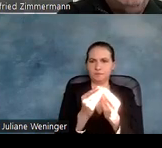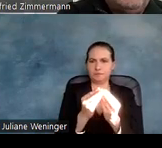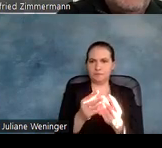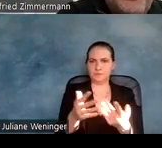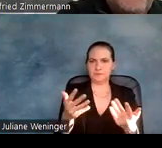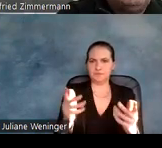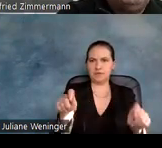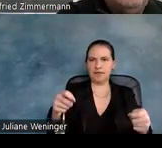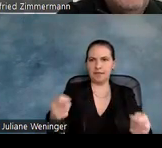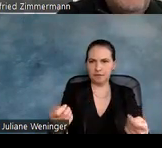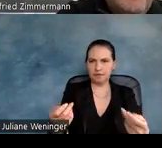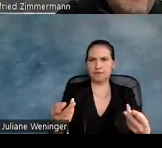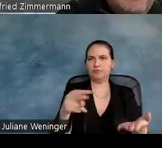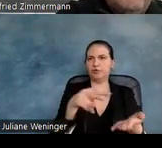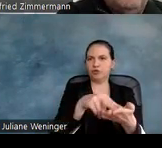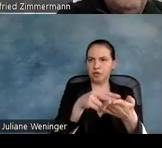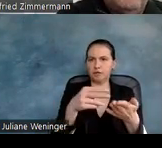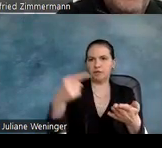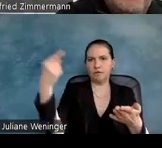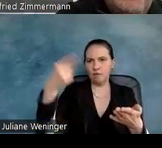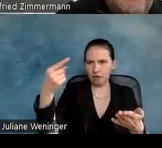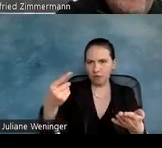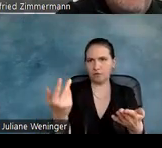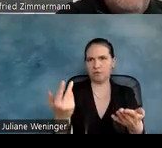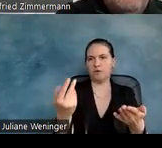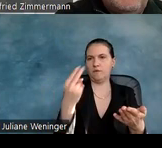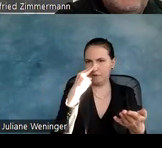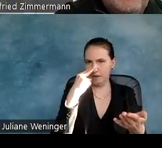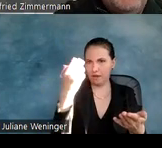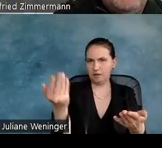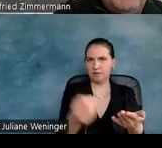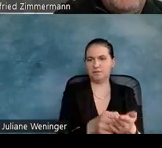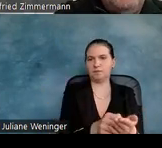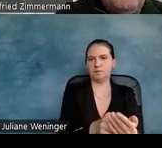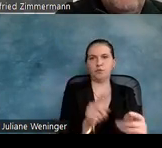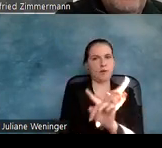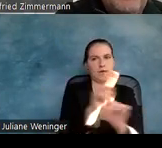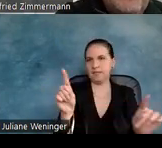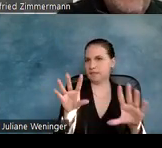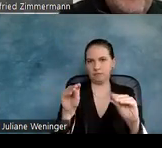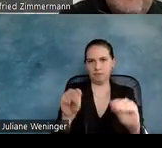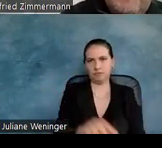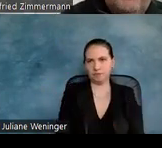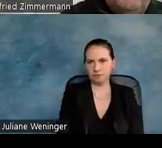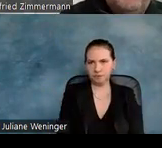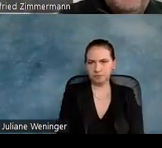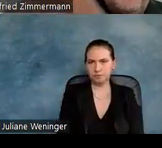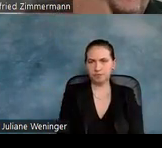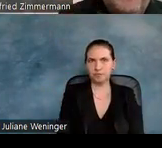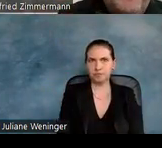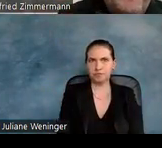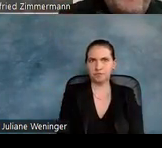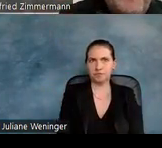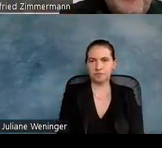Ergebnisse bestanden, Warnung oder Fehler oder nicht applicable, also das Stopp